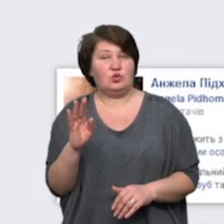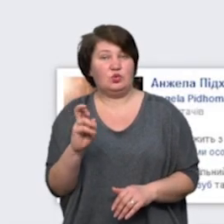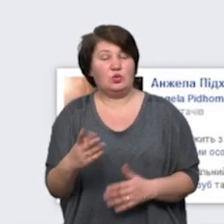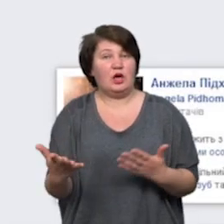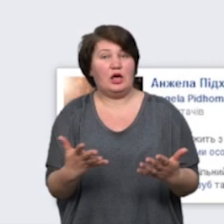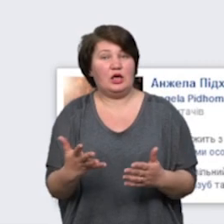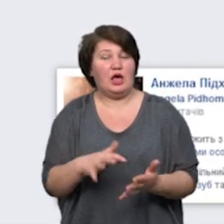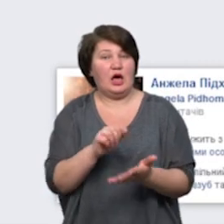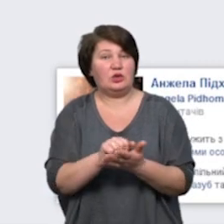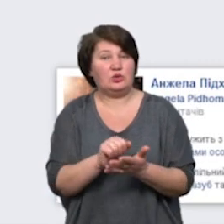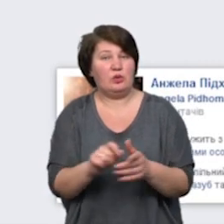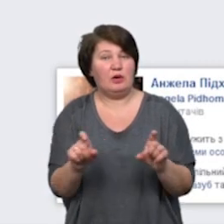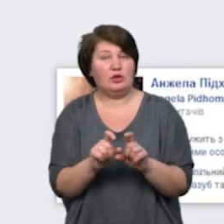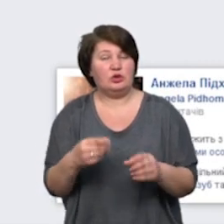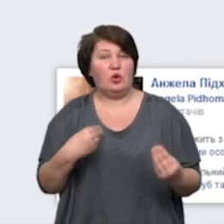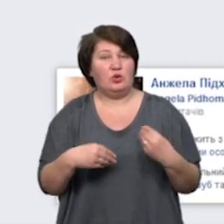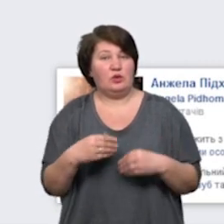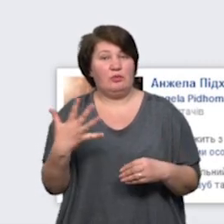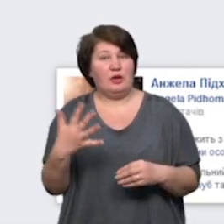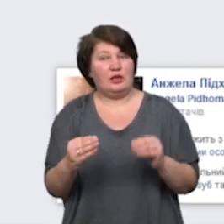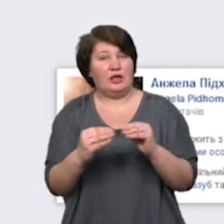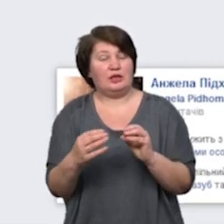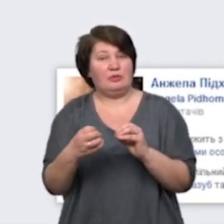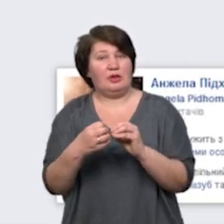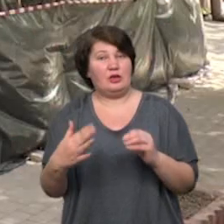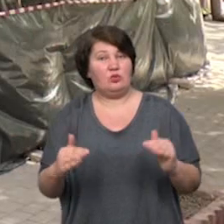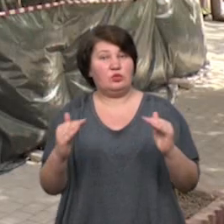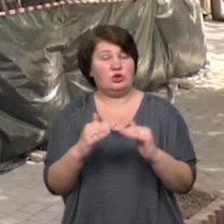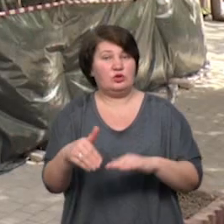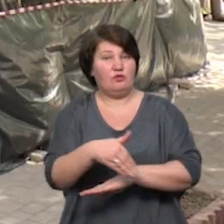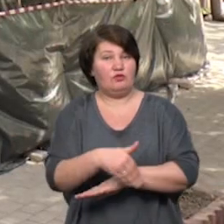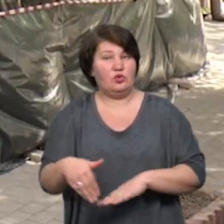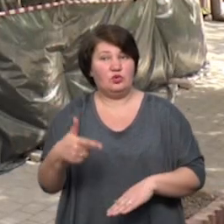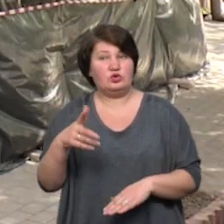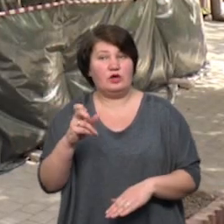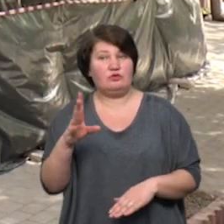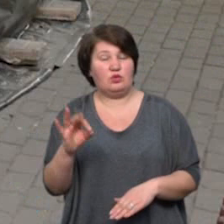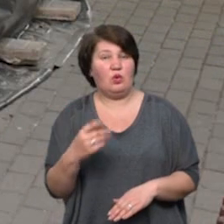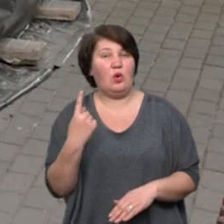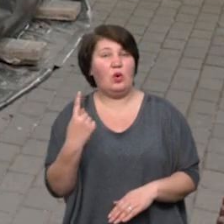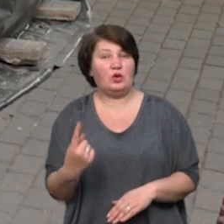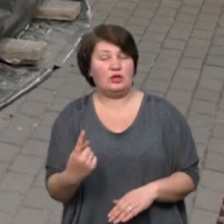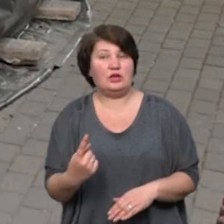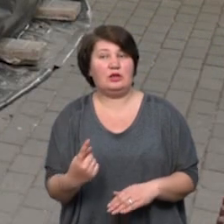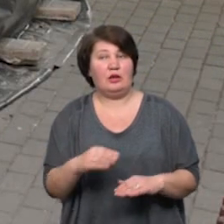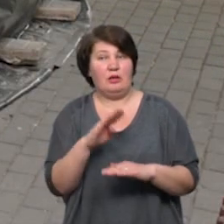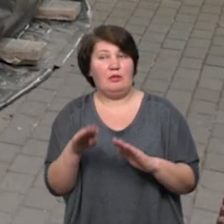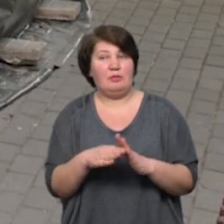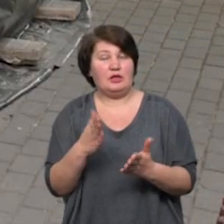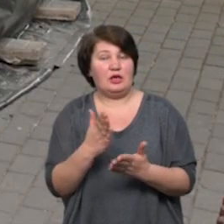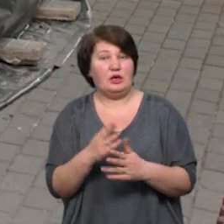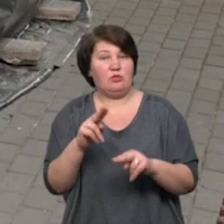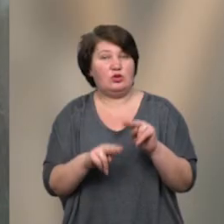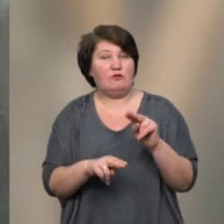орендує магазин одягу 5, 10, 15 у будинку на вулиці Грушевського 1, під яким, власне, тривають будівельні